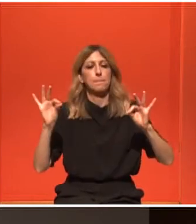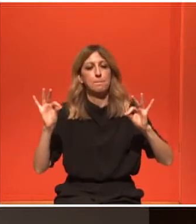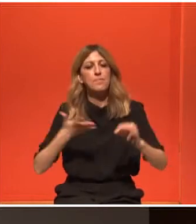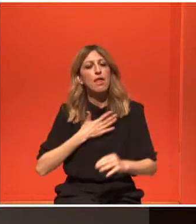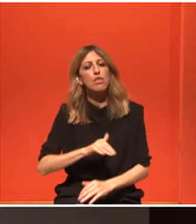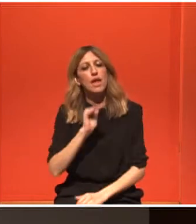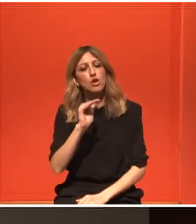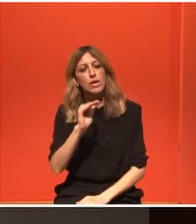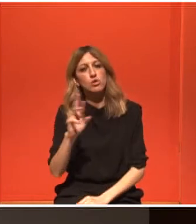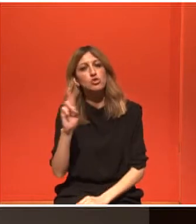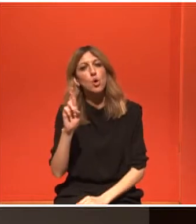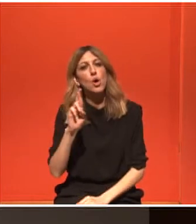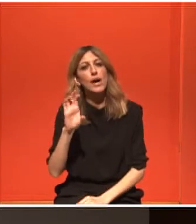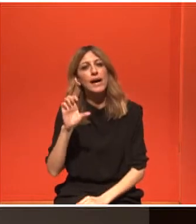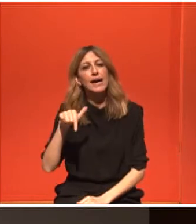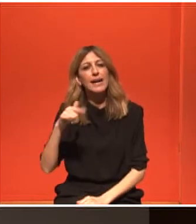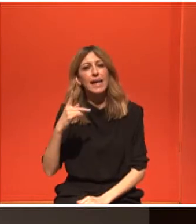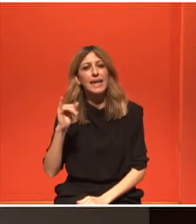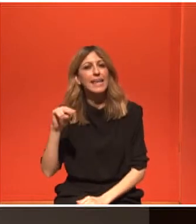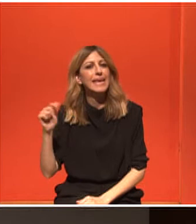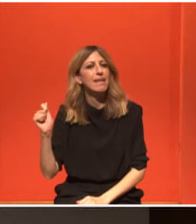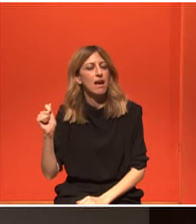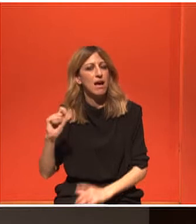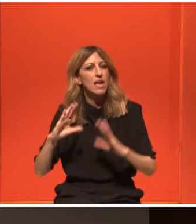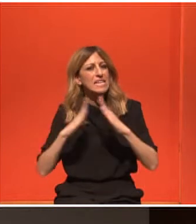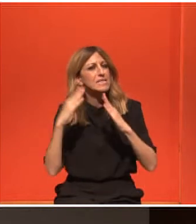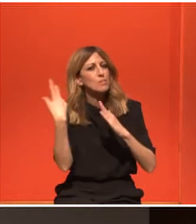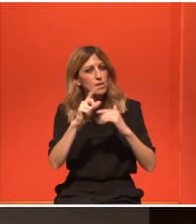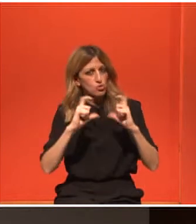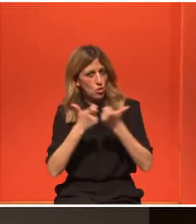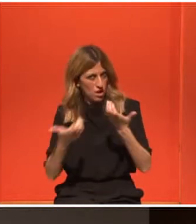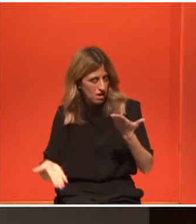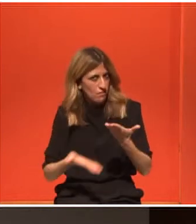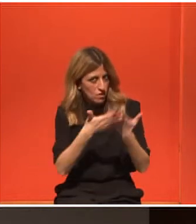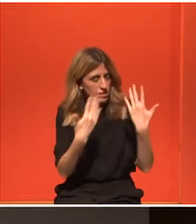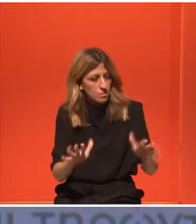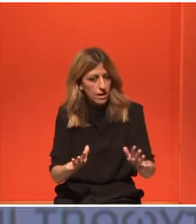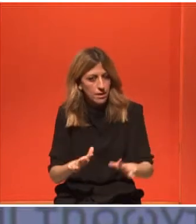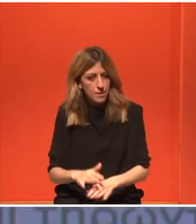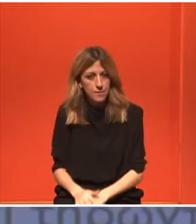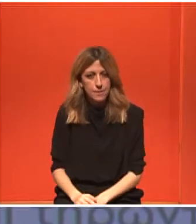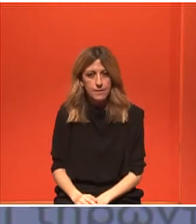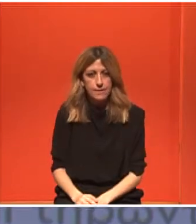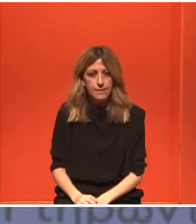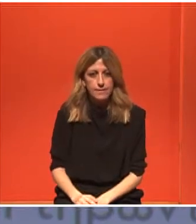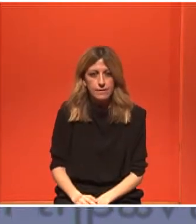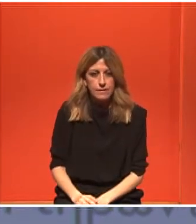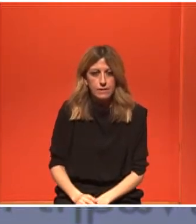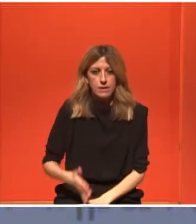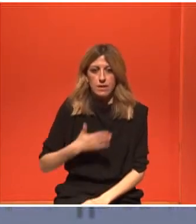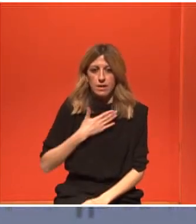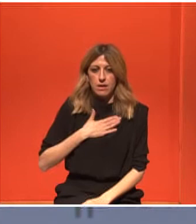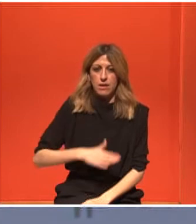από το σπίτι, Ρεγίνα. Αρχικά να πω το εξής. Θεωρώ ότι δεν πρέπει να